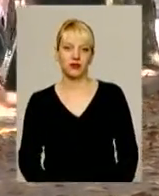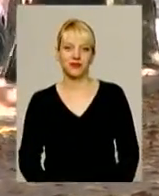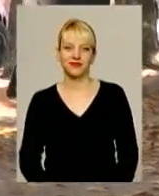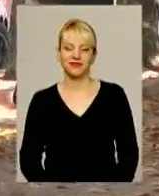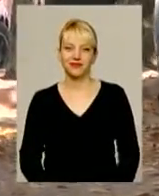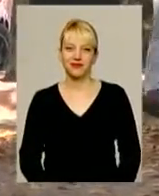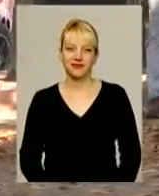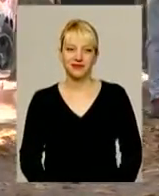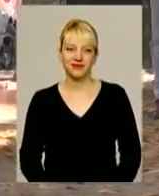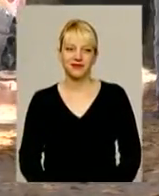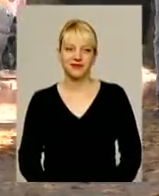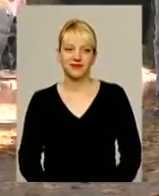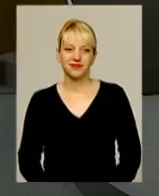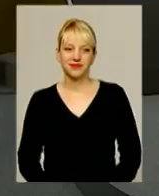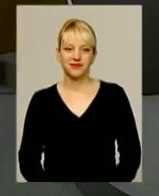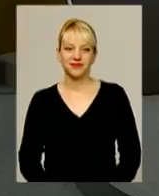інформаційного випуску.